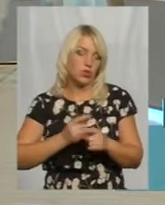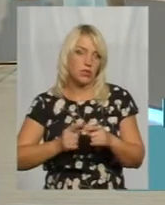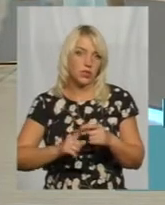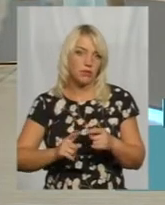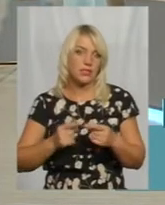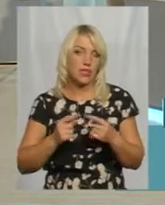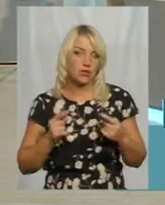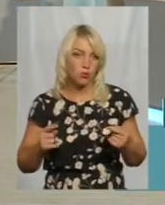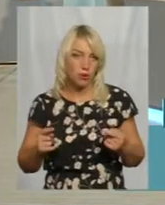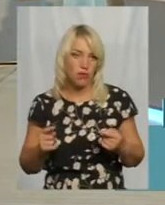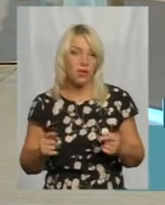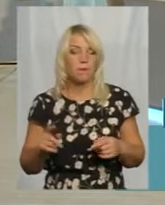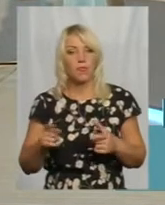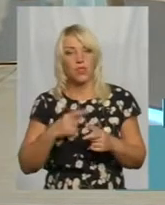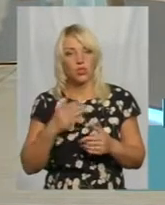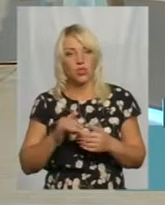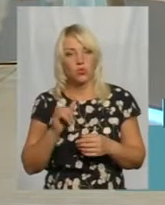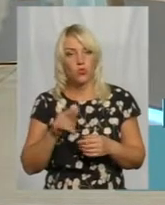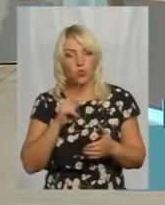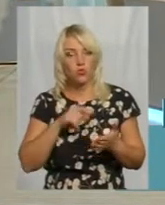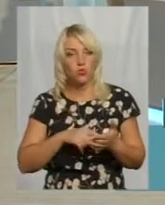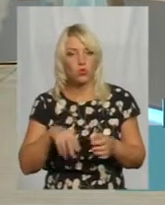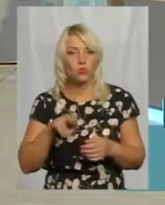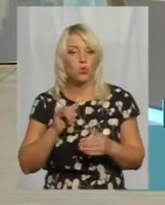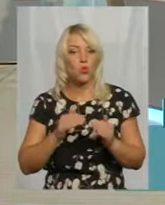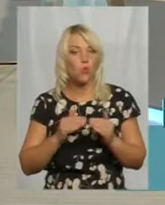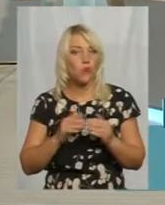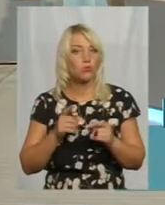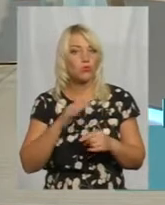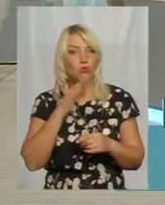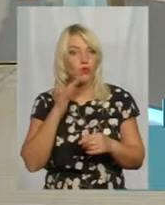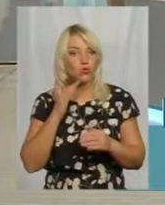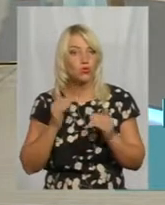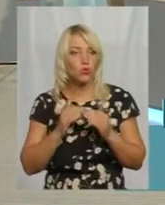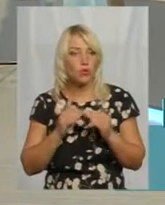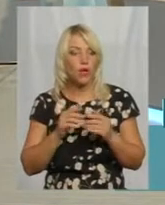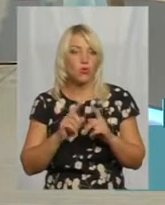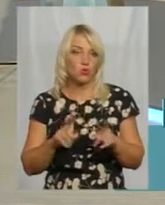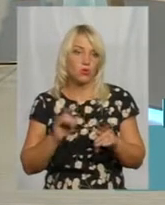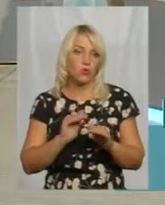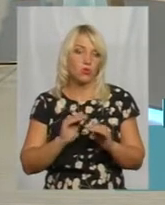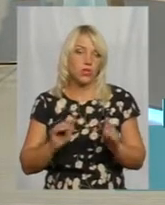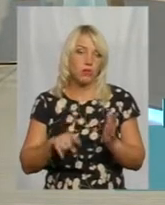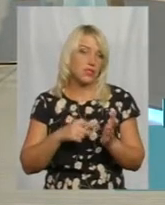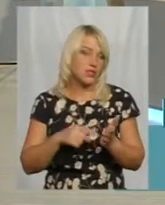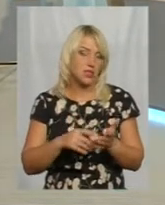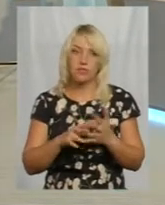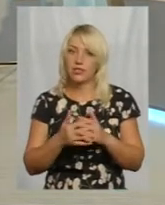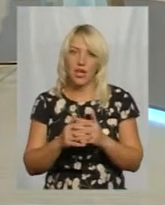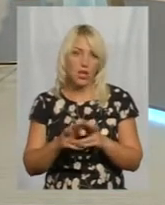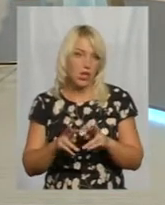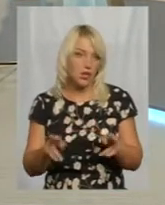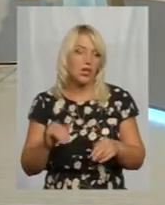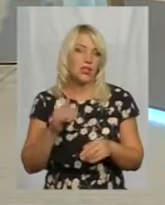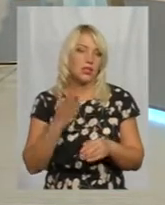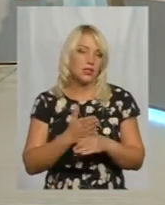Чи є в неї доступ вдома. Тому що багатьох зараз, особливо дітей у міській місцевісті, то є сільській місцевісті,